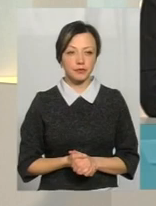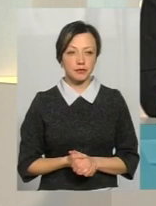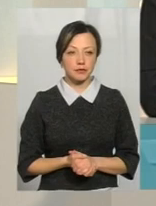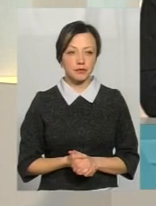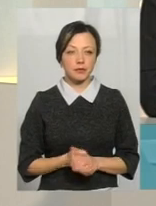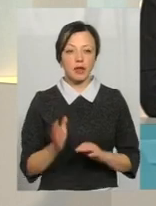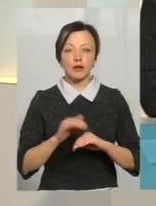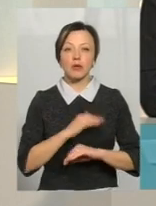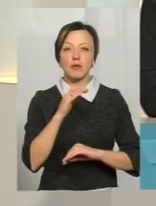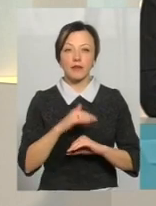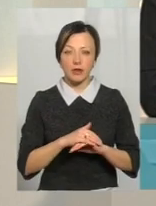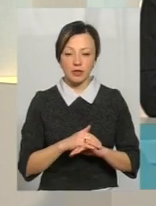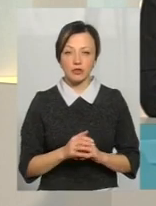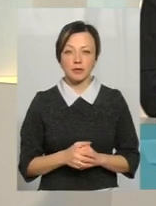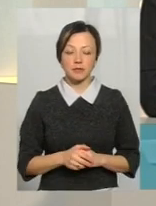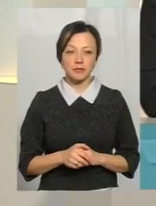Добрий вечір.